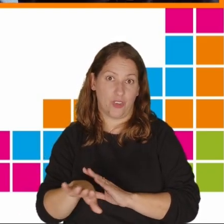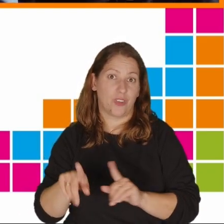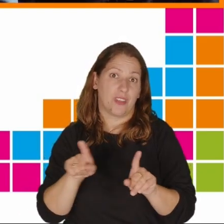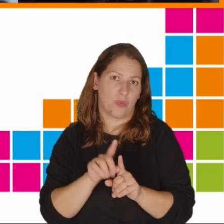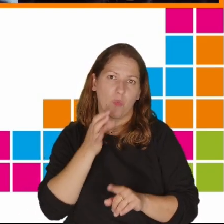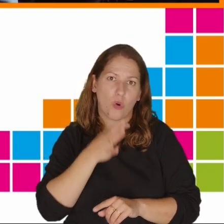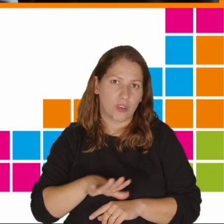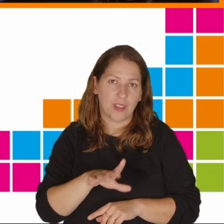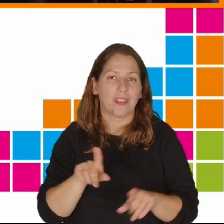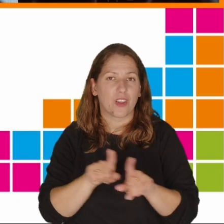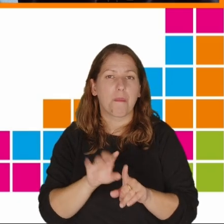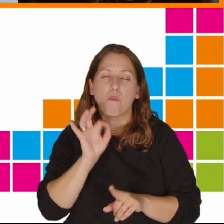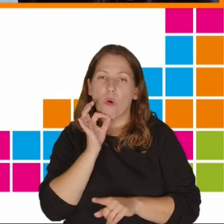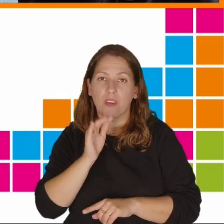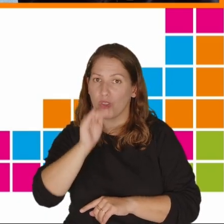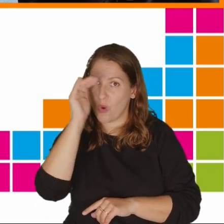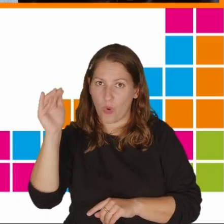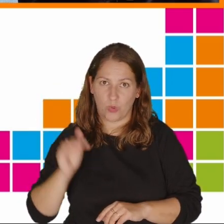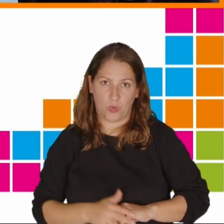młodzieży, ale także dla młodych dorosłych.